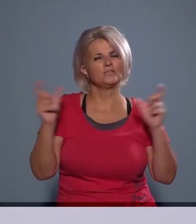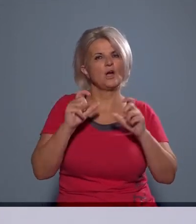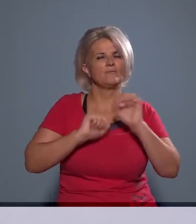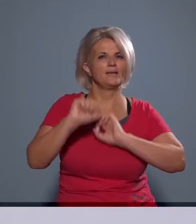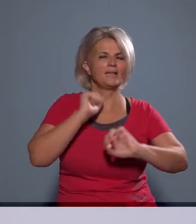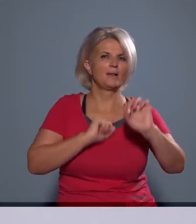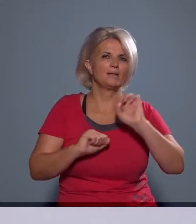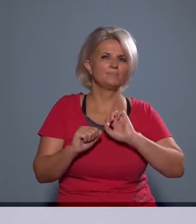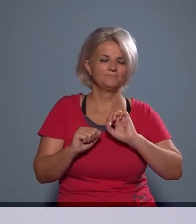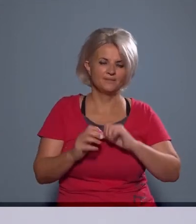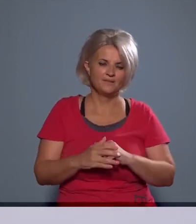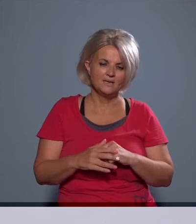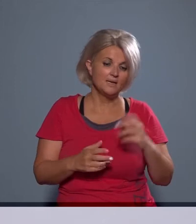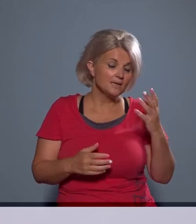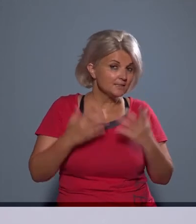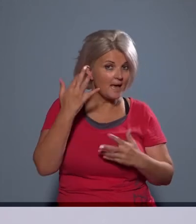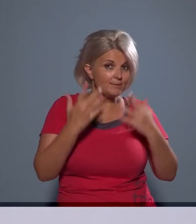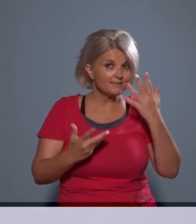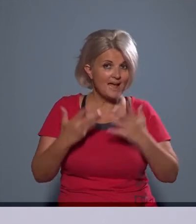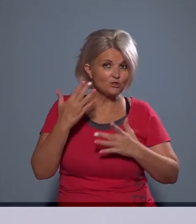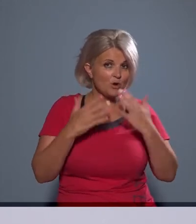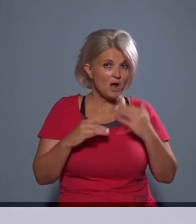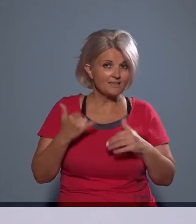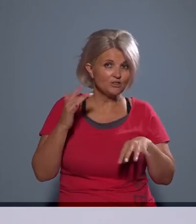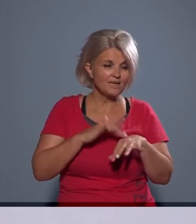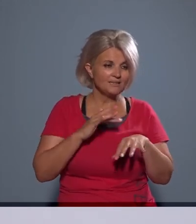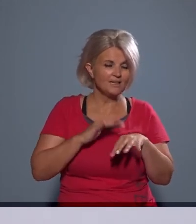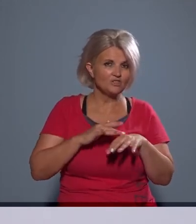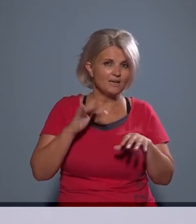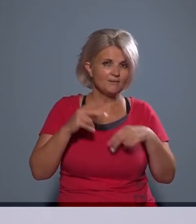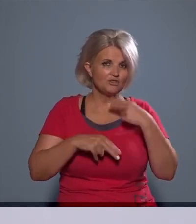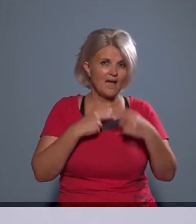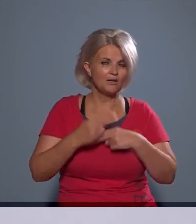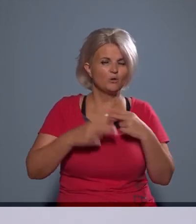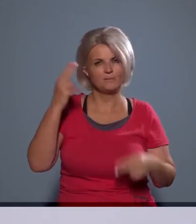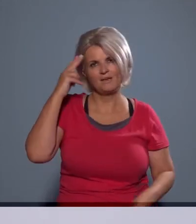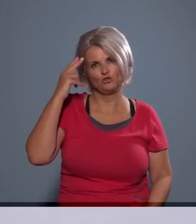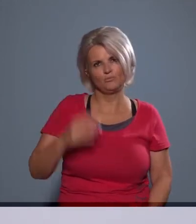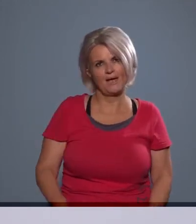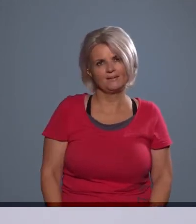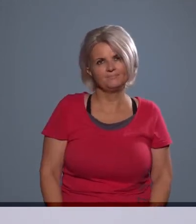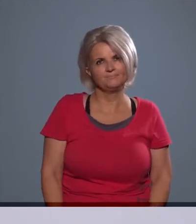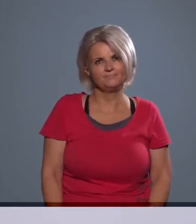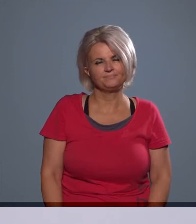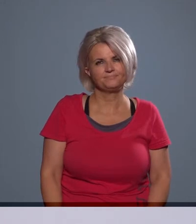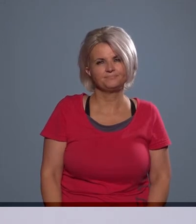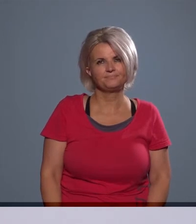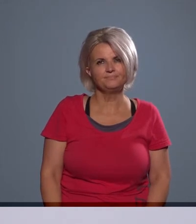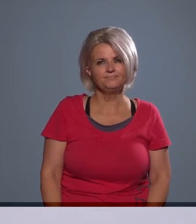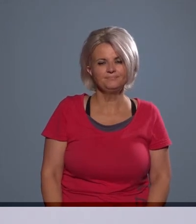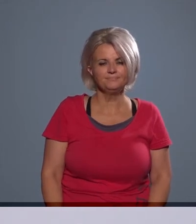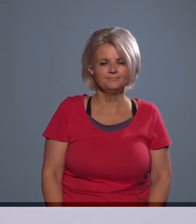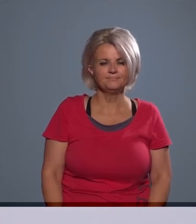számításokat, érintettségvizsgálatokat megismerje, ugyanakkor